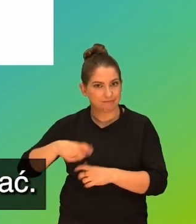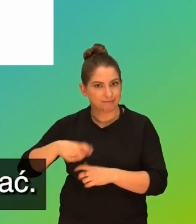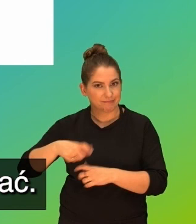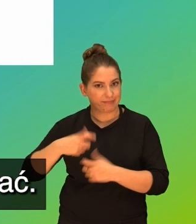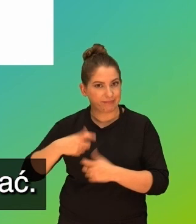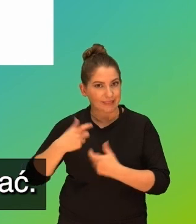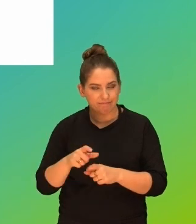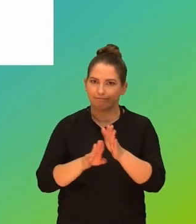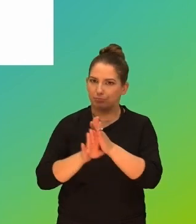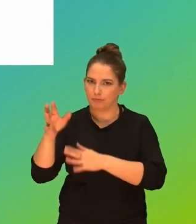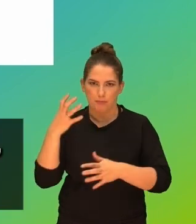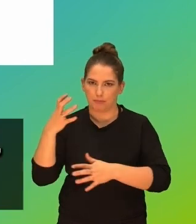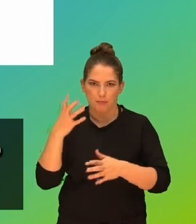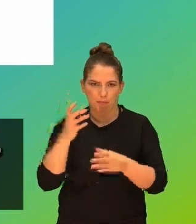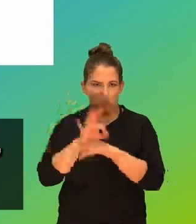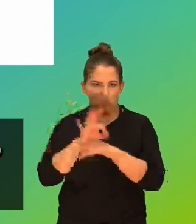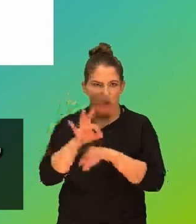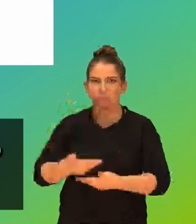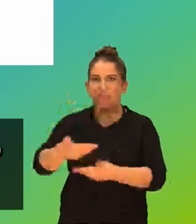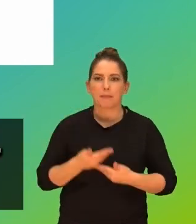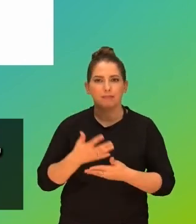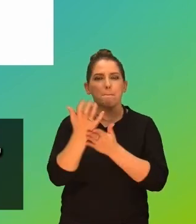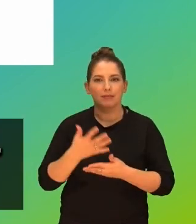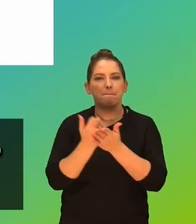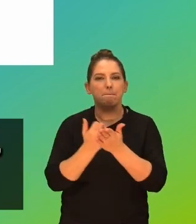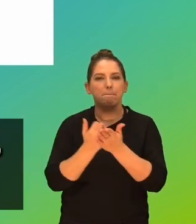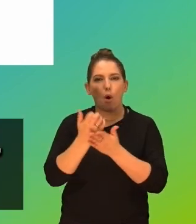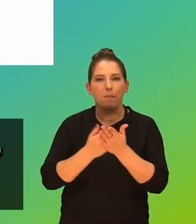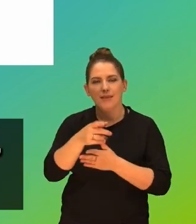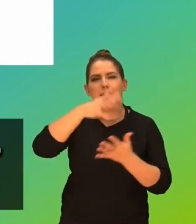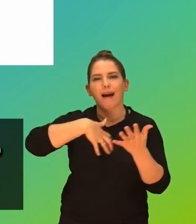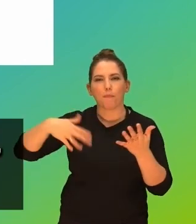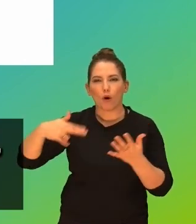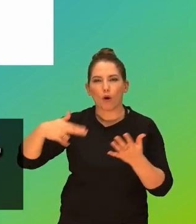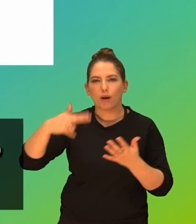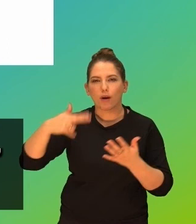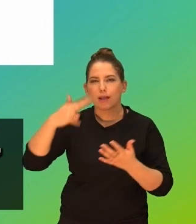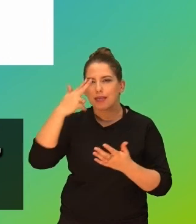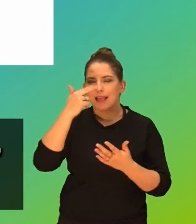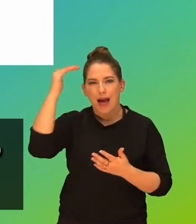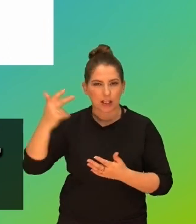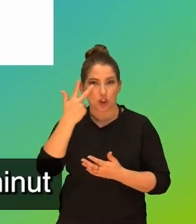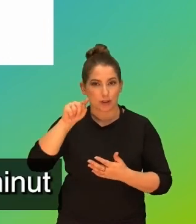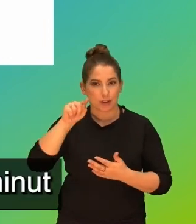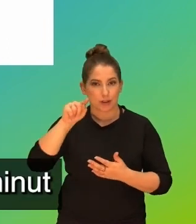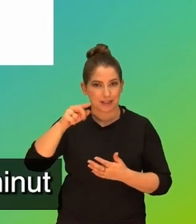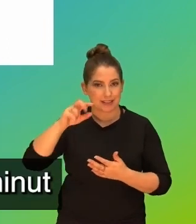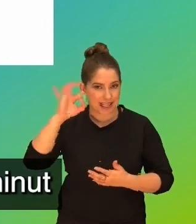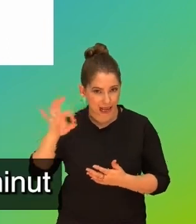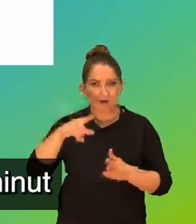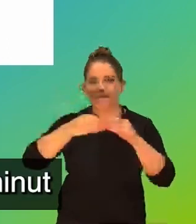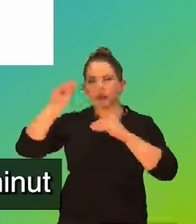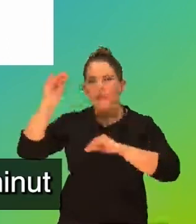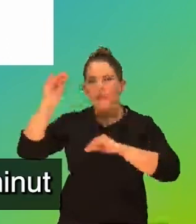przemoc będzie eskalować. Zapraszam Państwa do pobrania raportu na Stolatki 3.0. Jest tam dużo, dużo, dużo